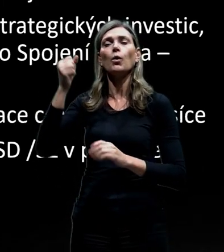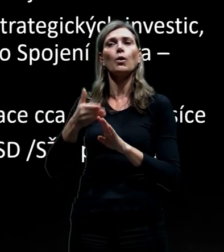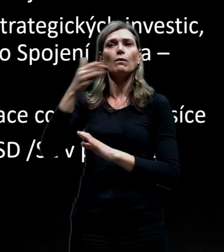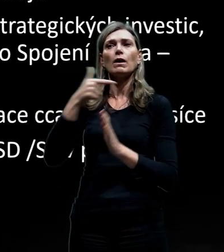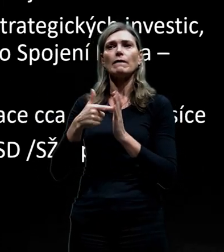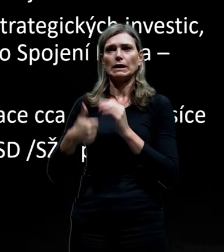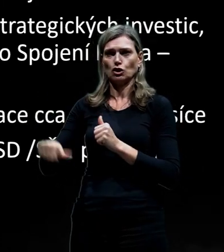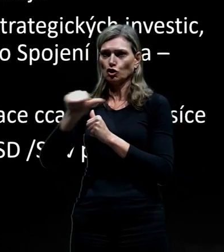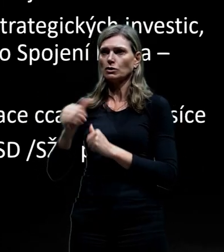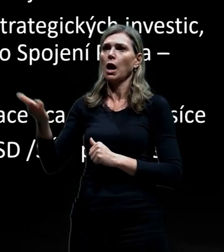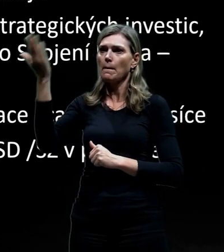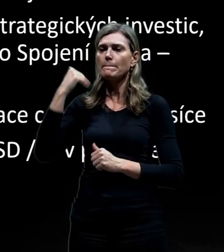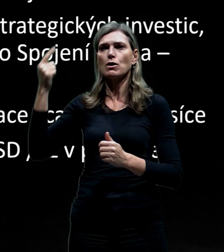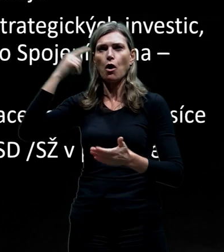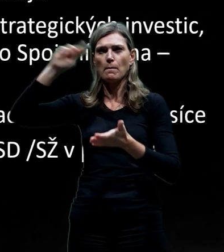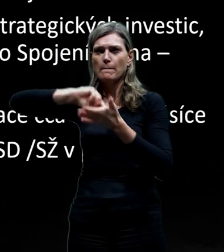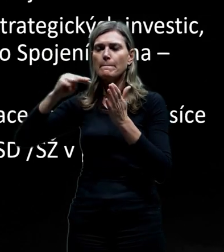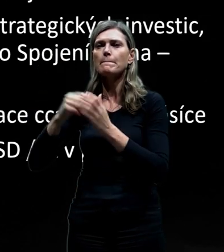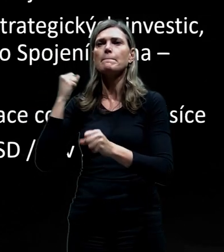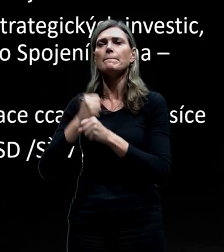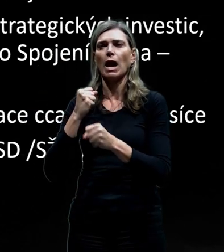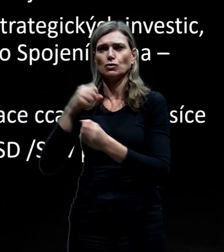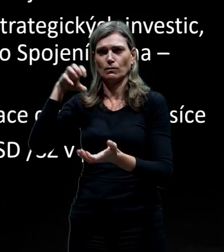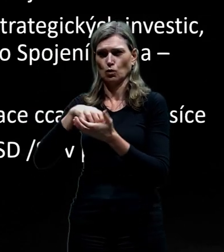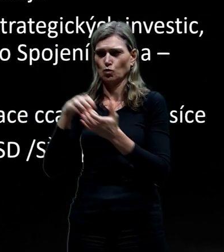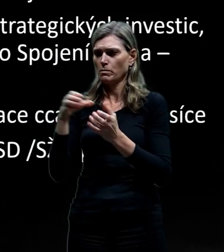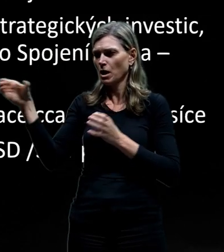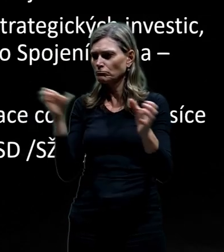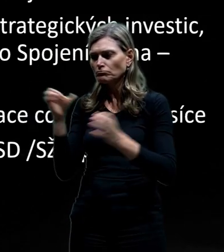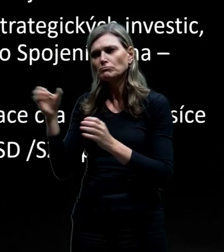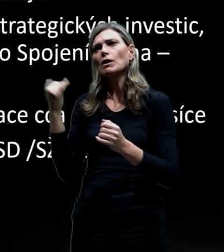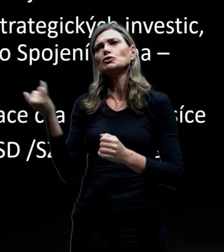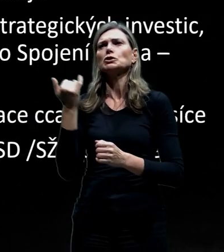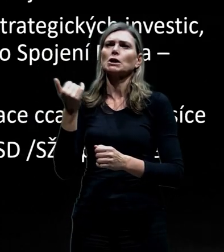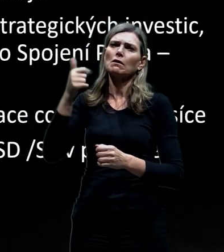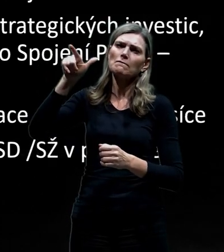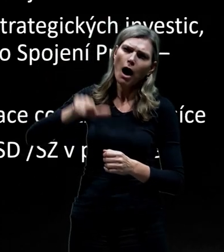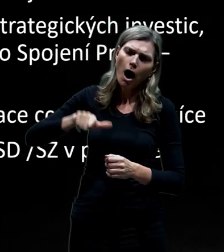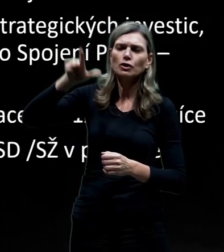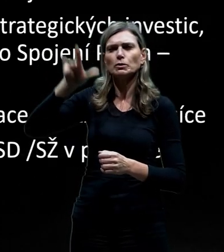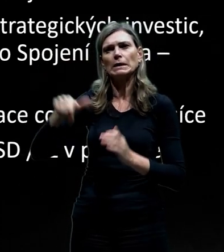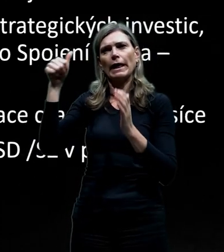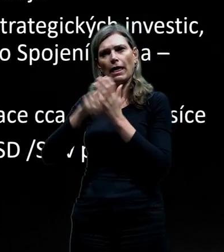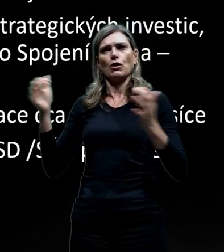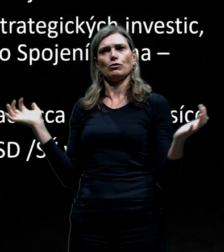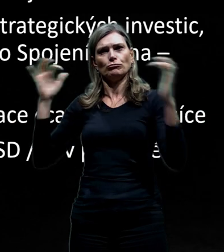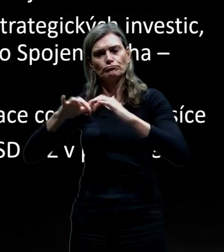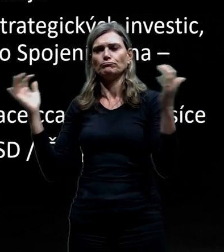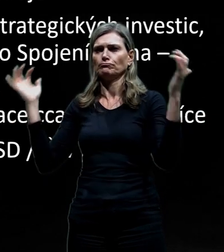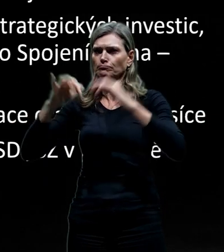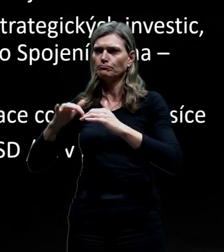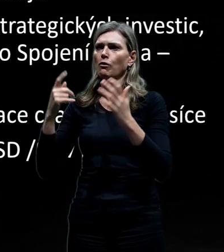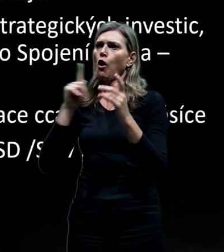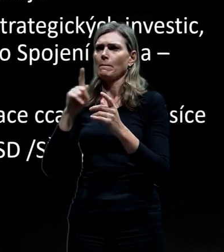byla řízena strategická pracovní skupina, která se zhruba jednou až za dva, tři měsíce setkává na vrcholné